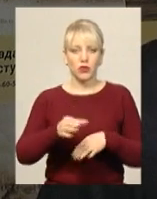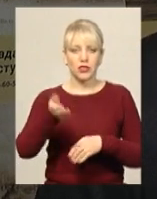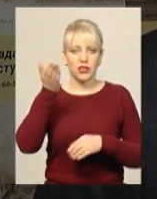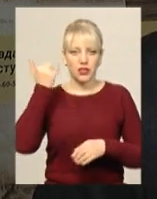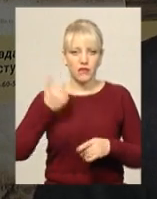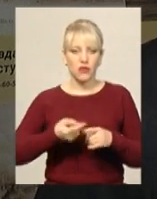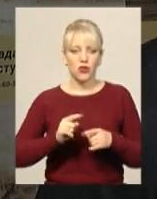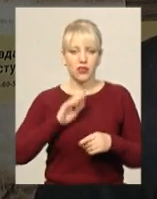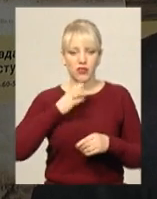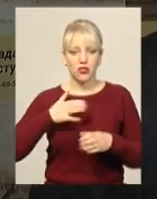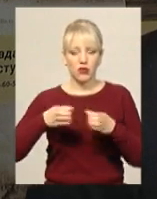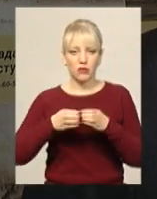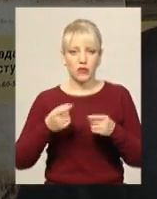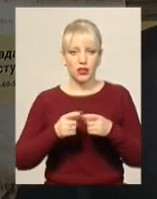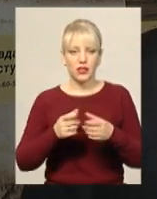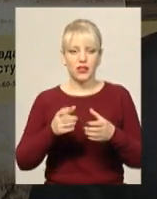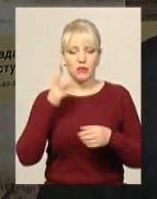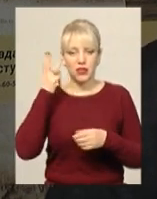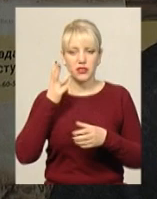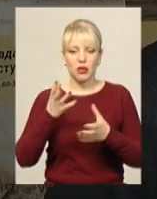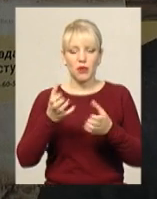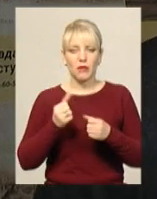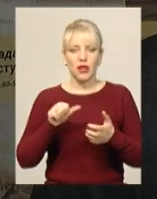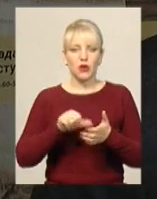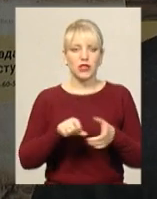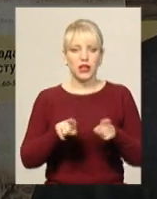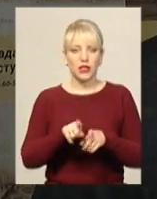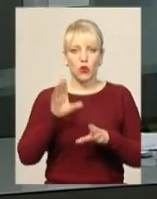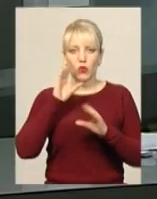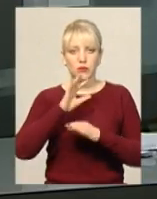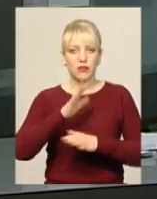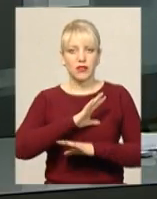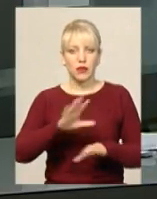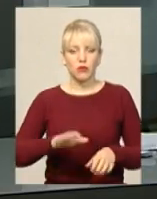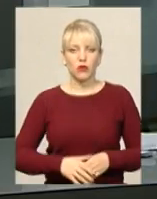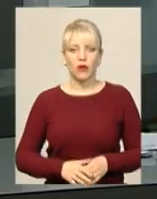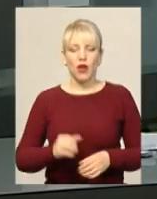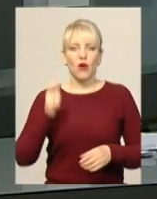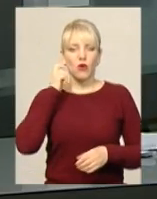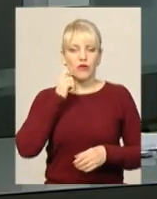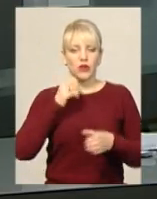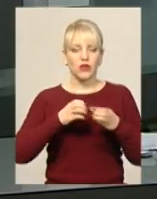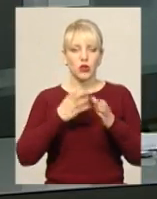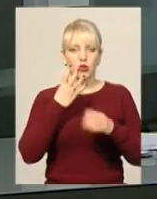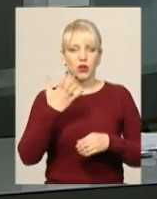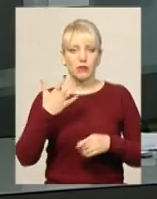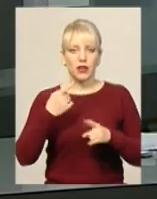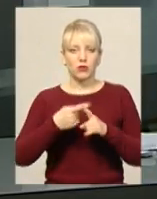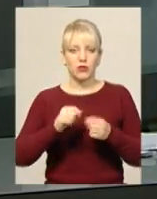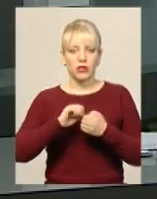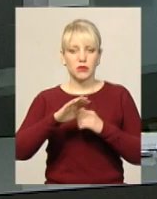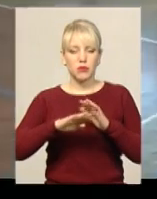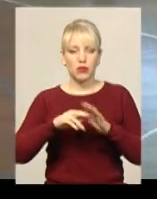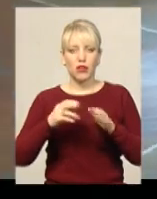команди з Хмельницької області приймали участь, але не було таких успіхів. У віковій групі 45+, Кам'янець Подільська